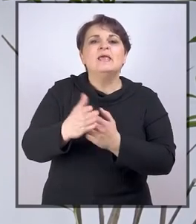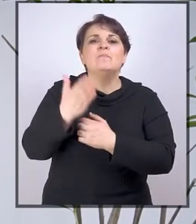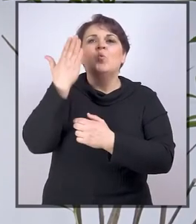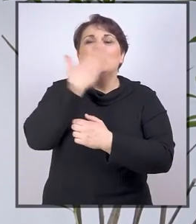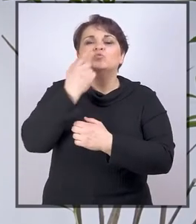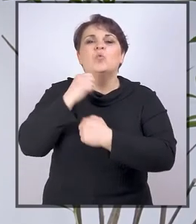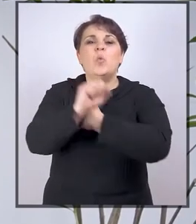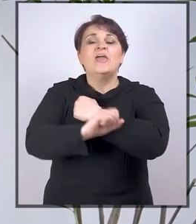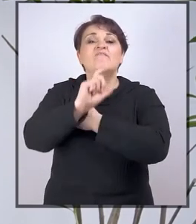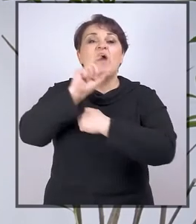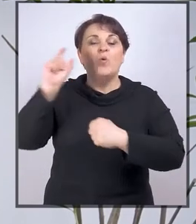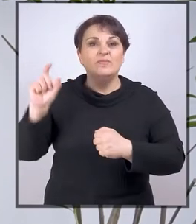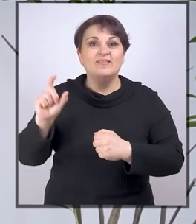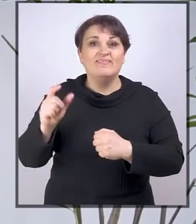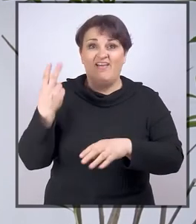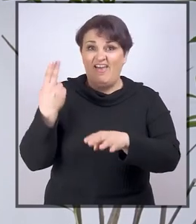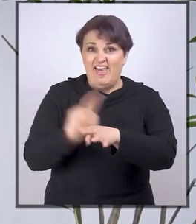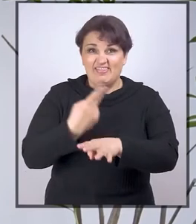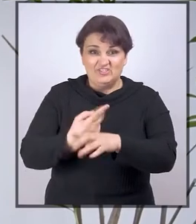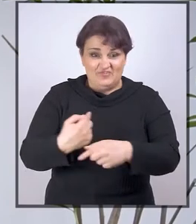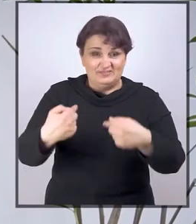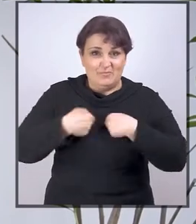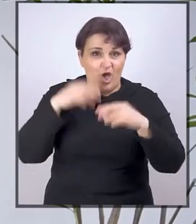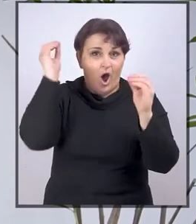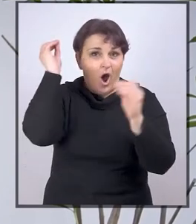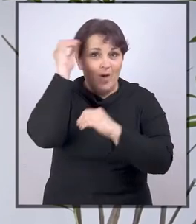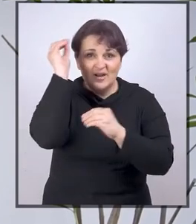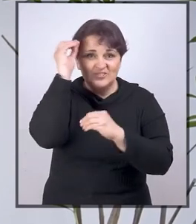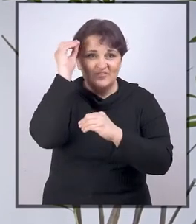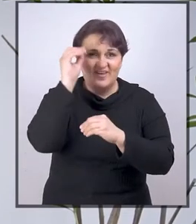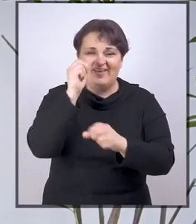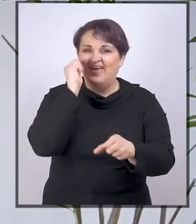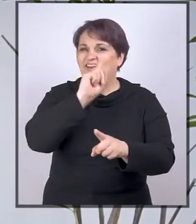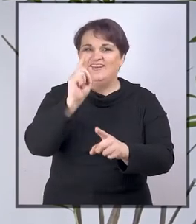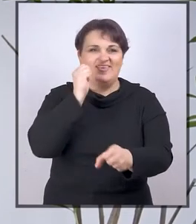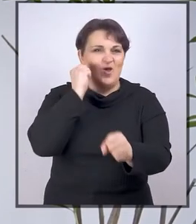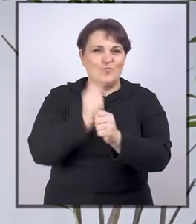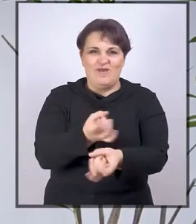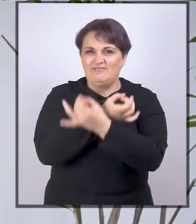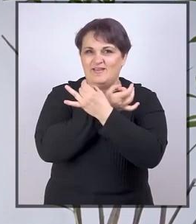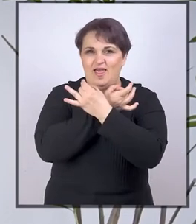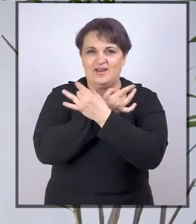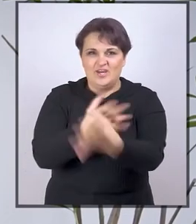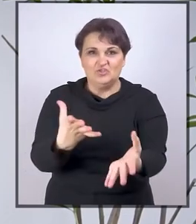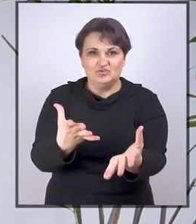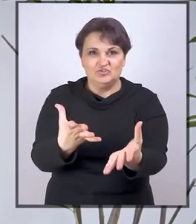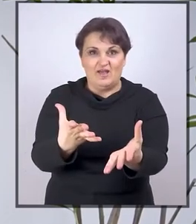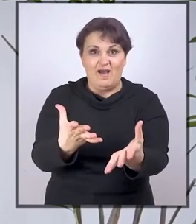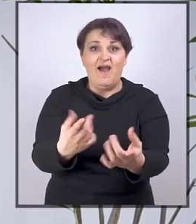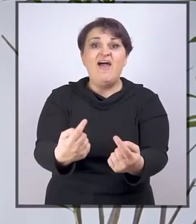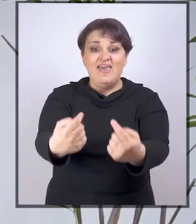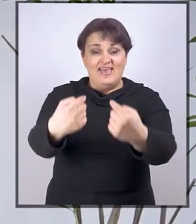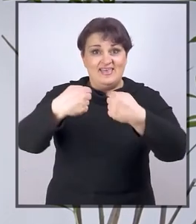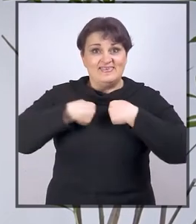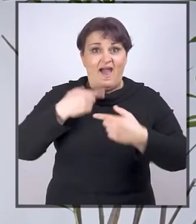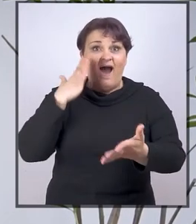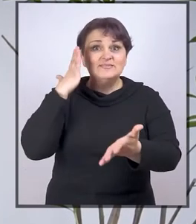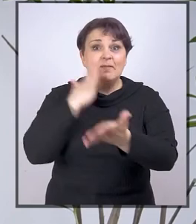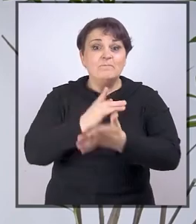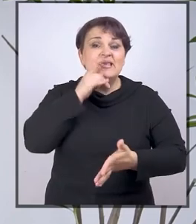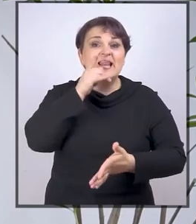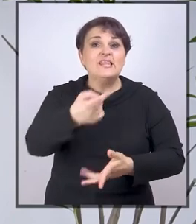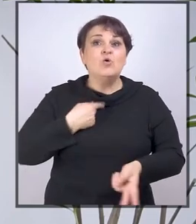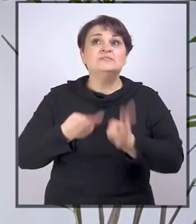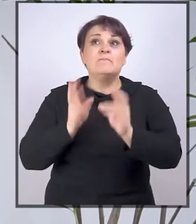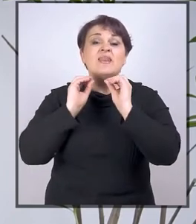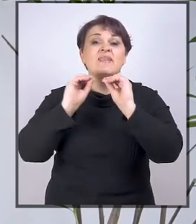fakultet. Država za moje obrazovanje nije uradila ništa. Ja